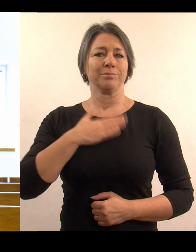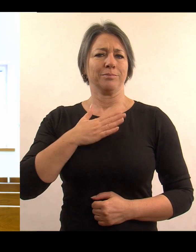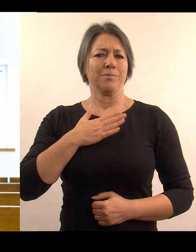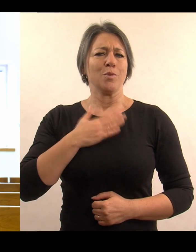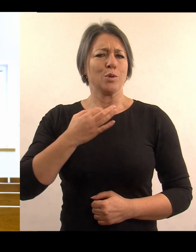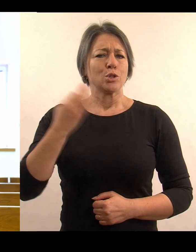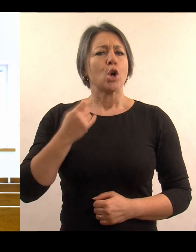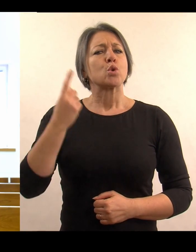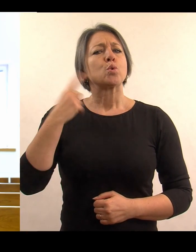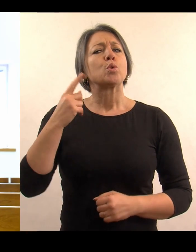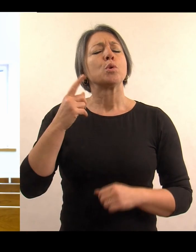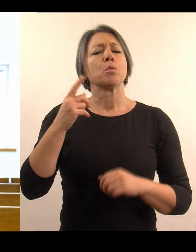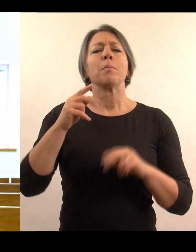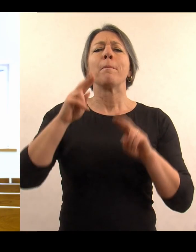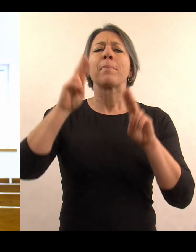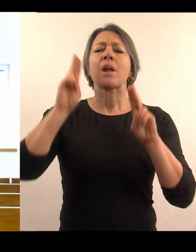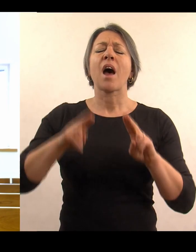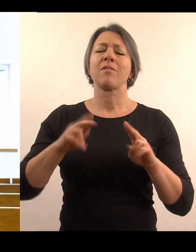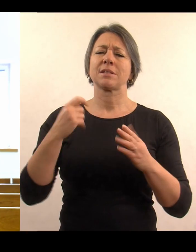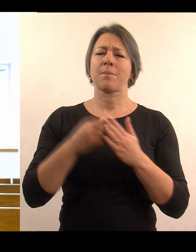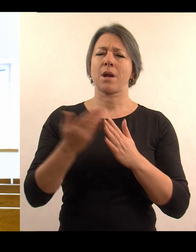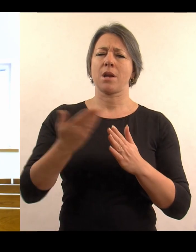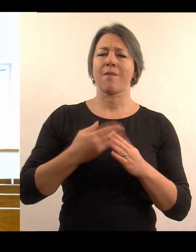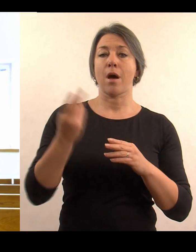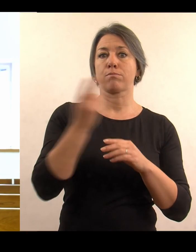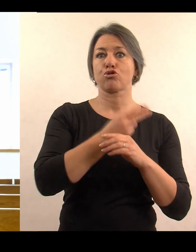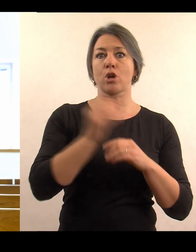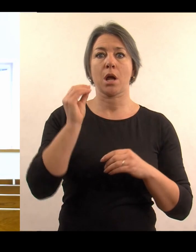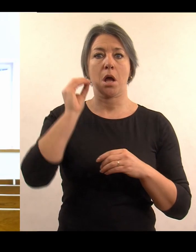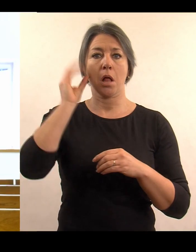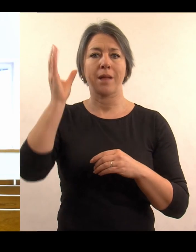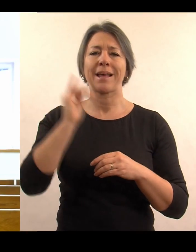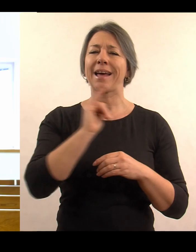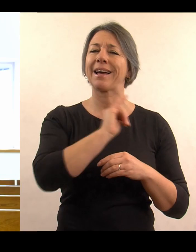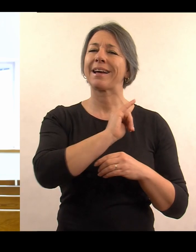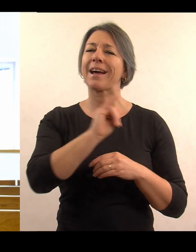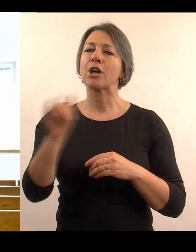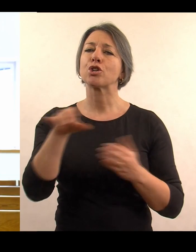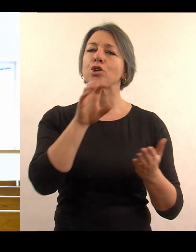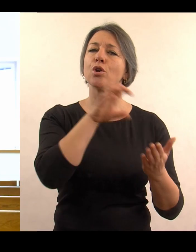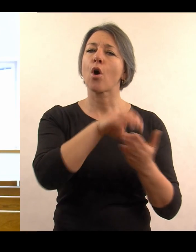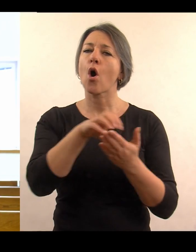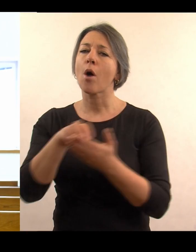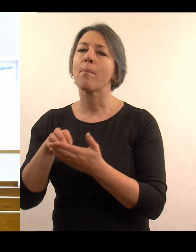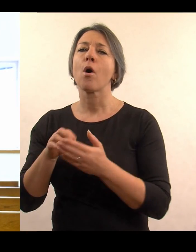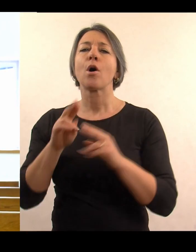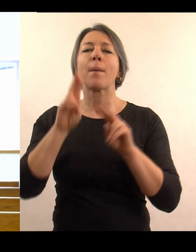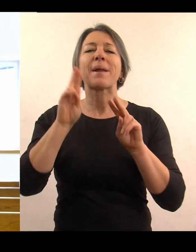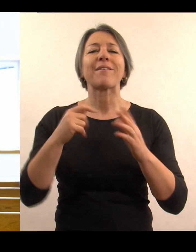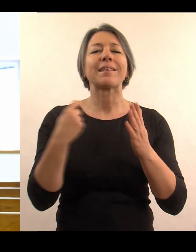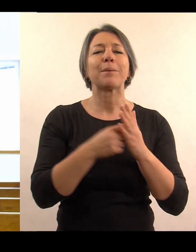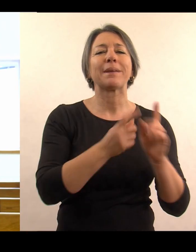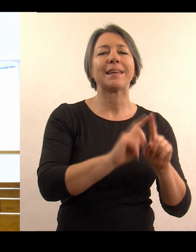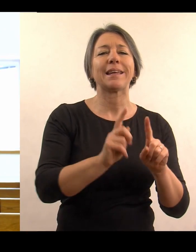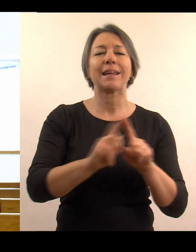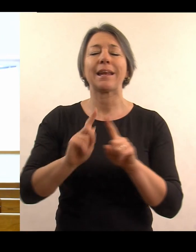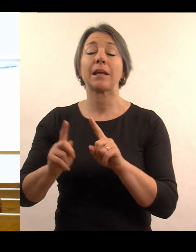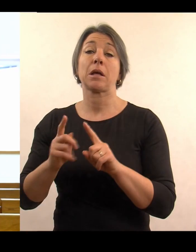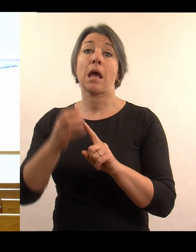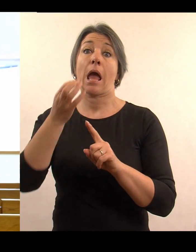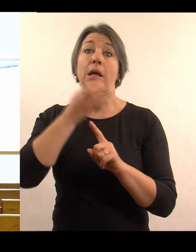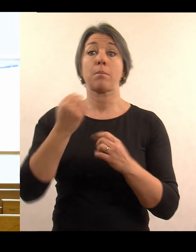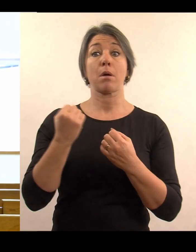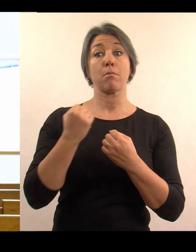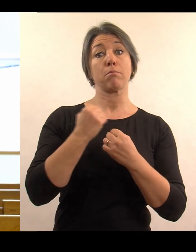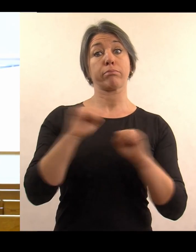hlavně o přehledu. Každý obor má svou vlastní právní stránku. A když vystuduju práva, tak ze mě přece nemusí